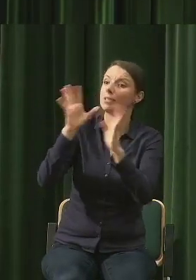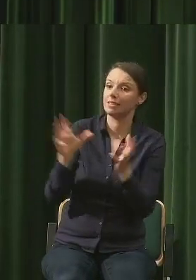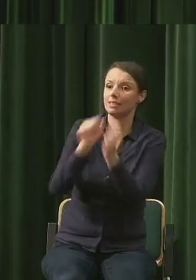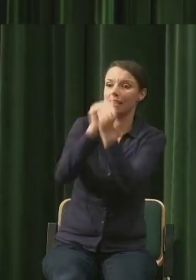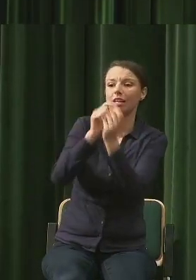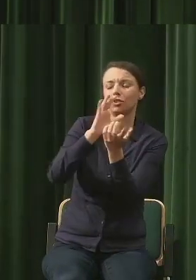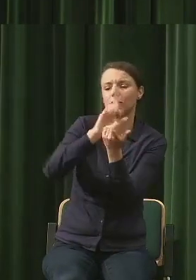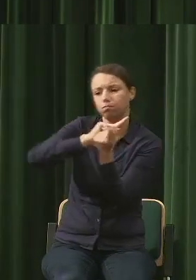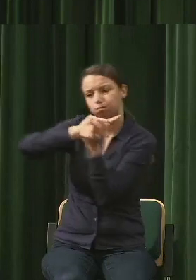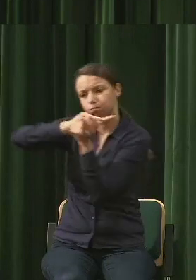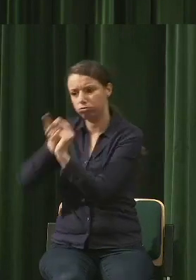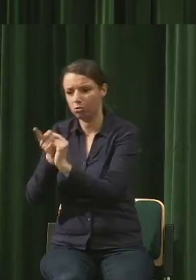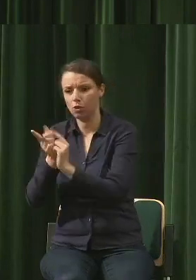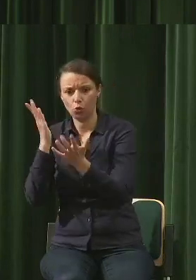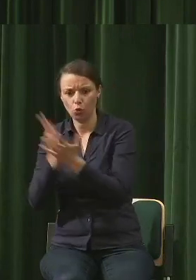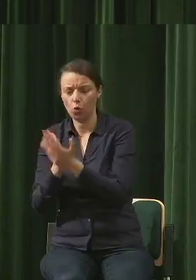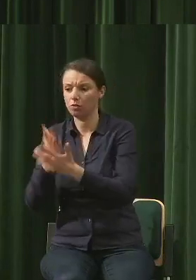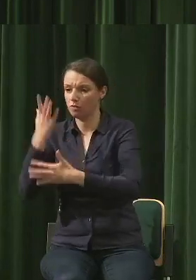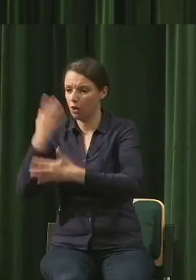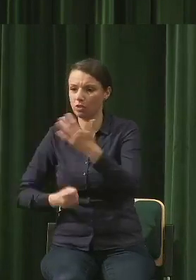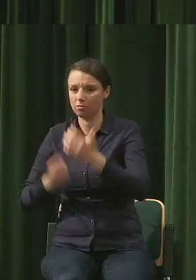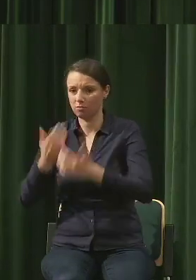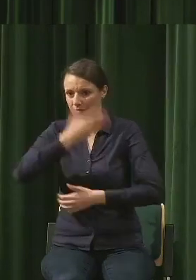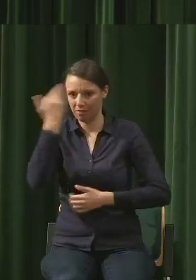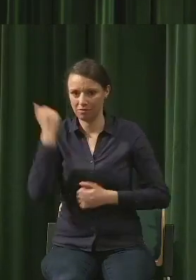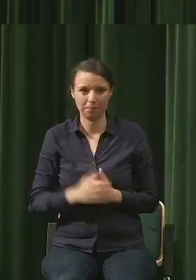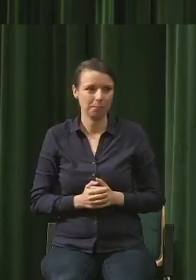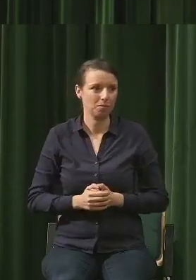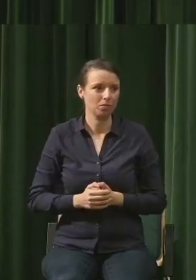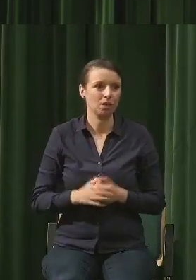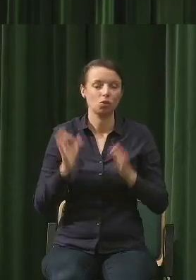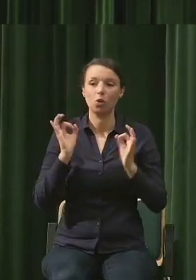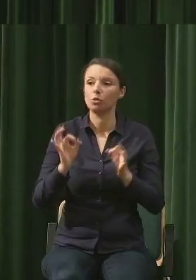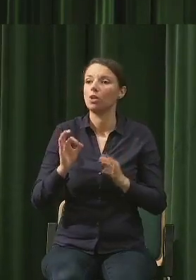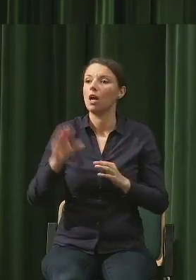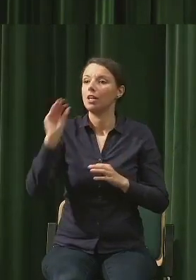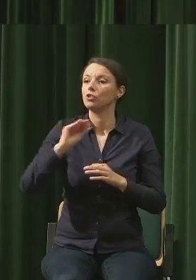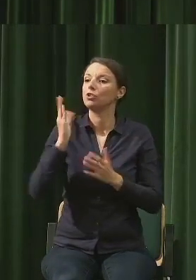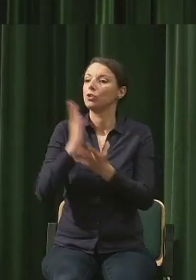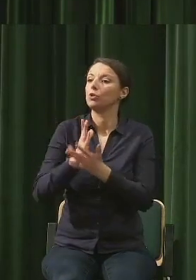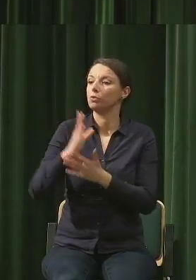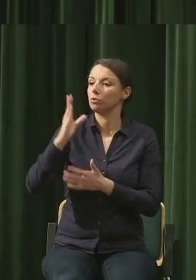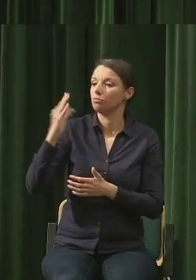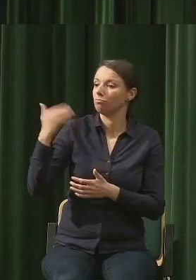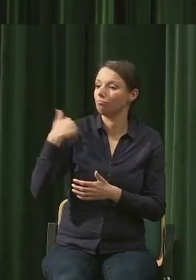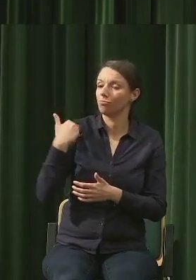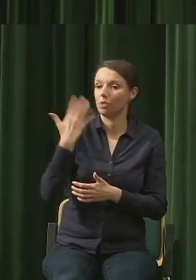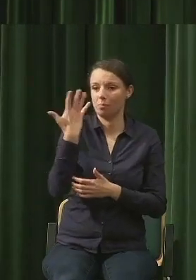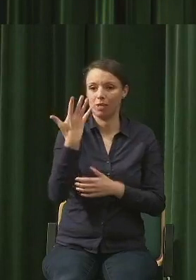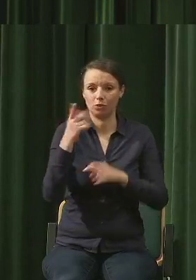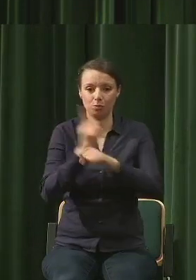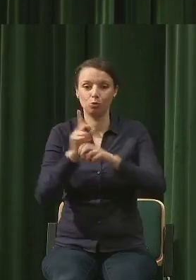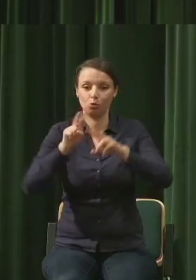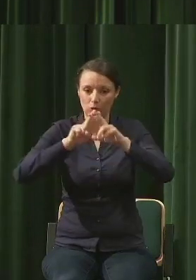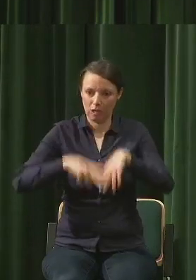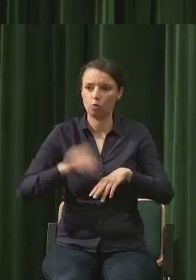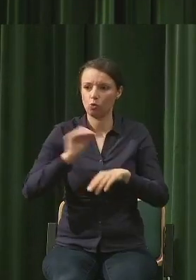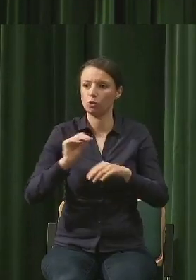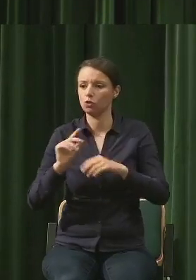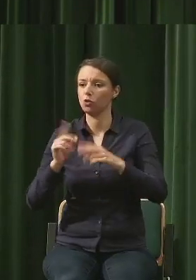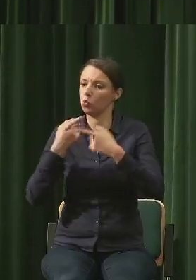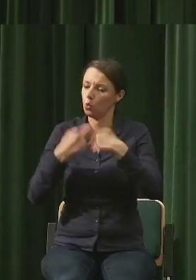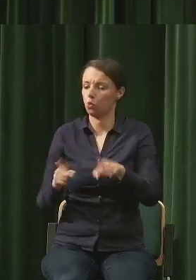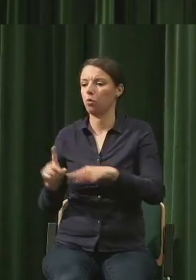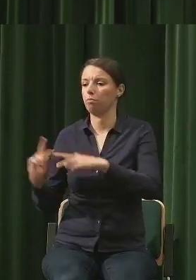Dziękuję bardzo. Dostaliśmy sygnał, że mamy jeszcze pięć minut, więc to są, podzielimy jeszcze na dwie i pół minutowe sekcje. Panie Arkadiuszu, to co jeszcze nie,